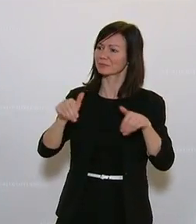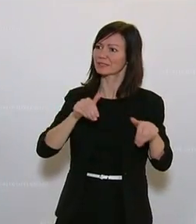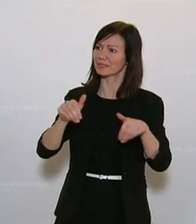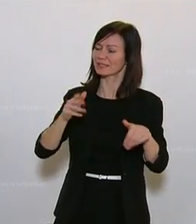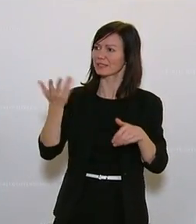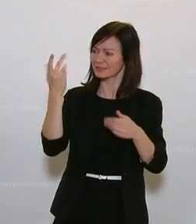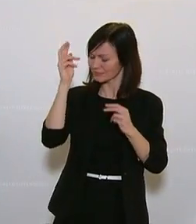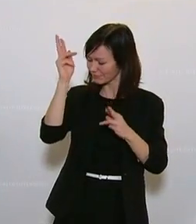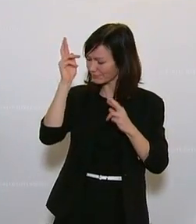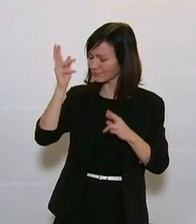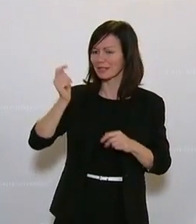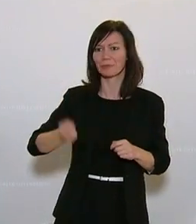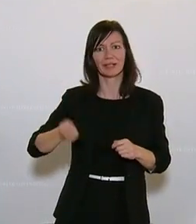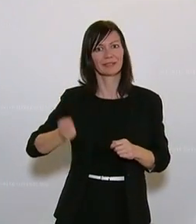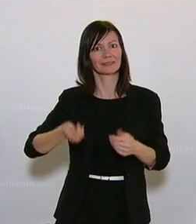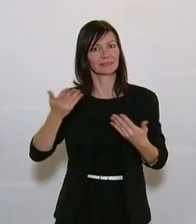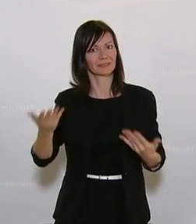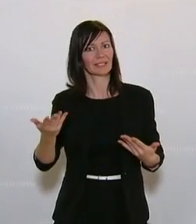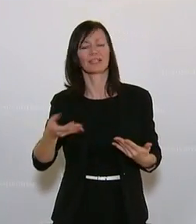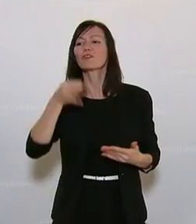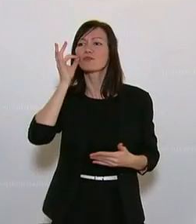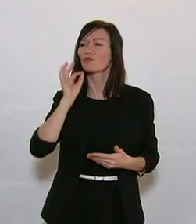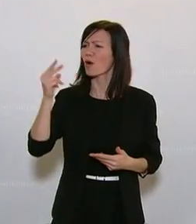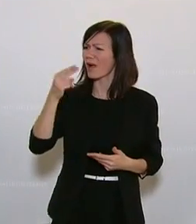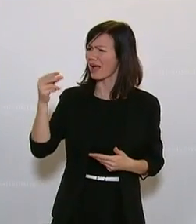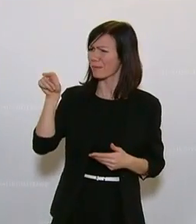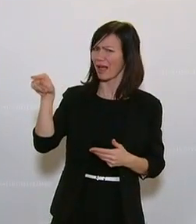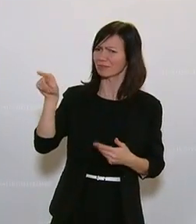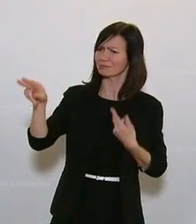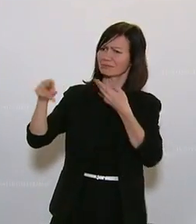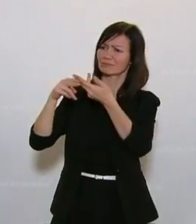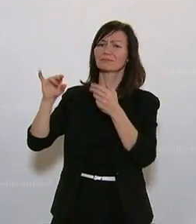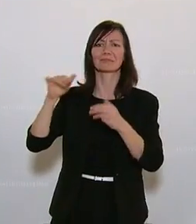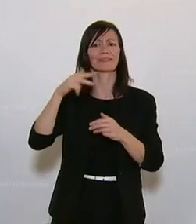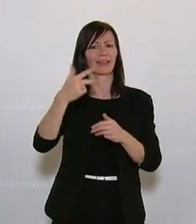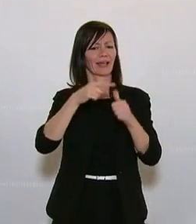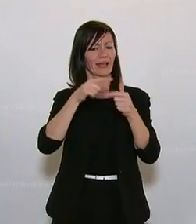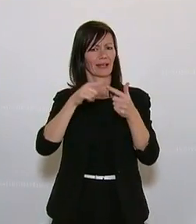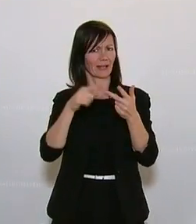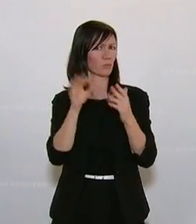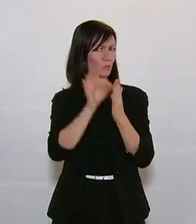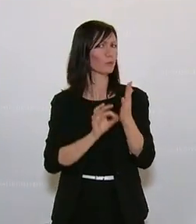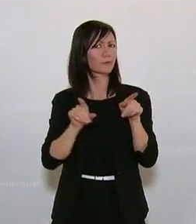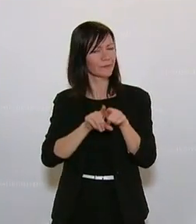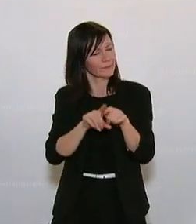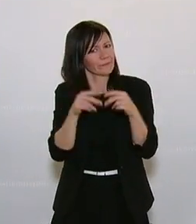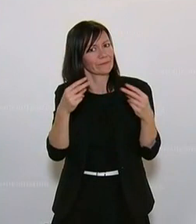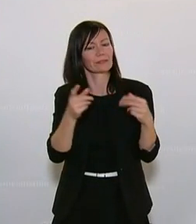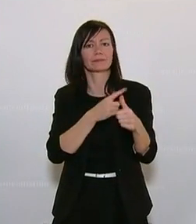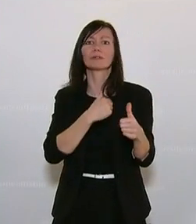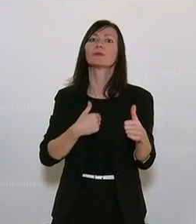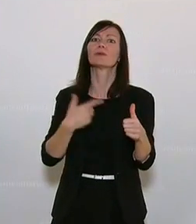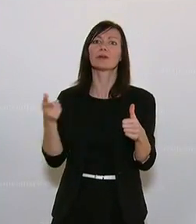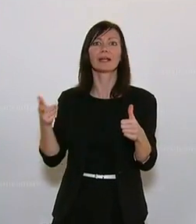betreffend dieser Gesetzesmaterie hervorstreichen. Das eine ist eben die Überführung eines IKT